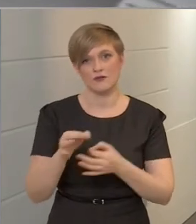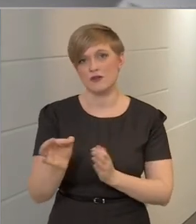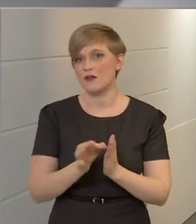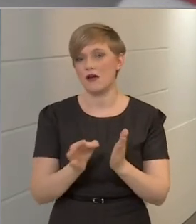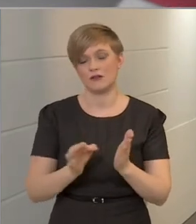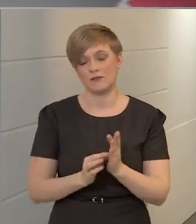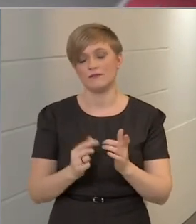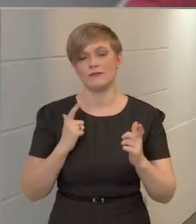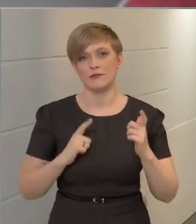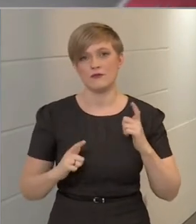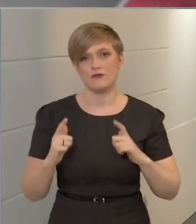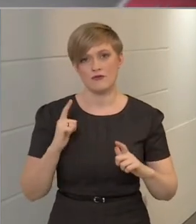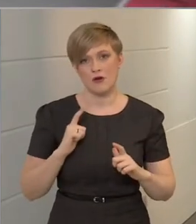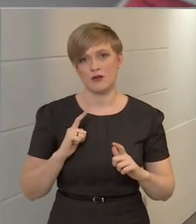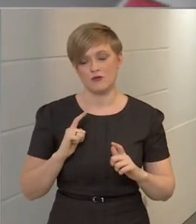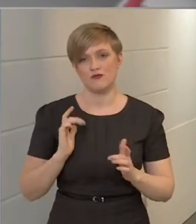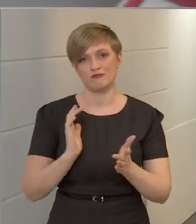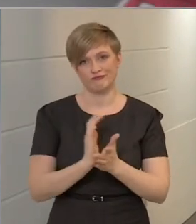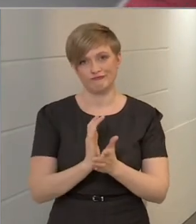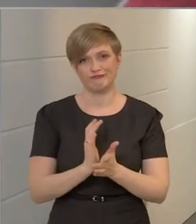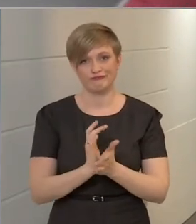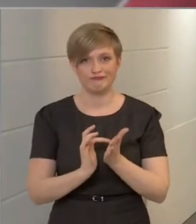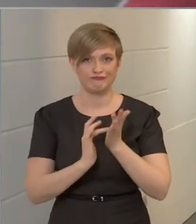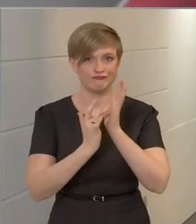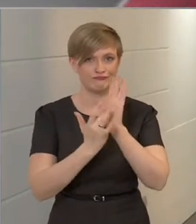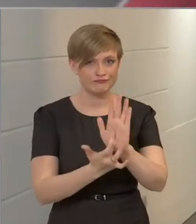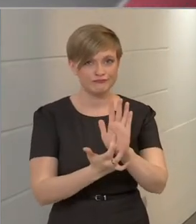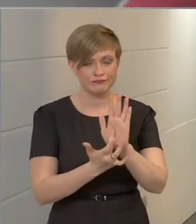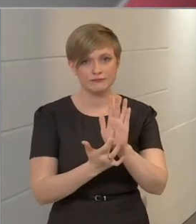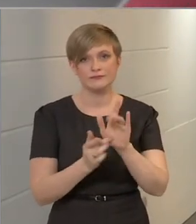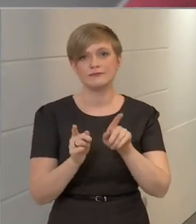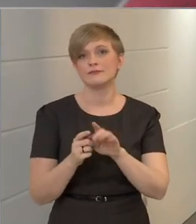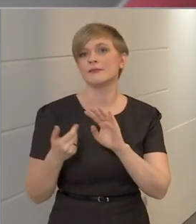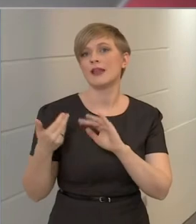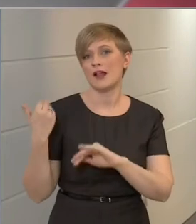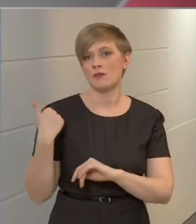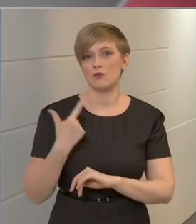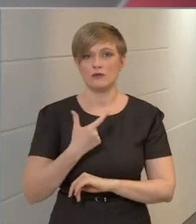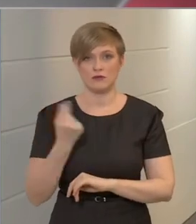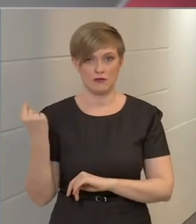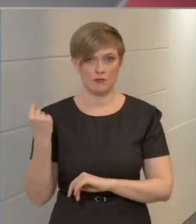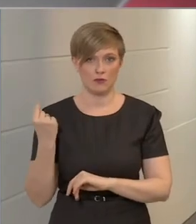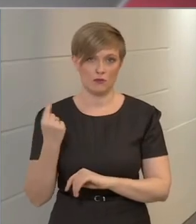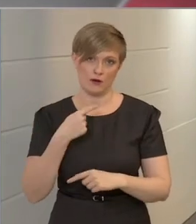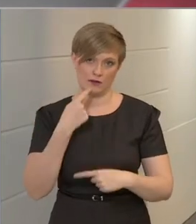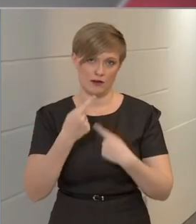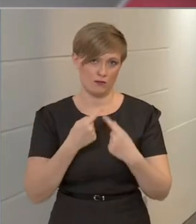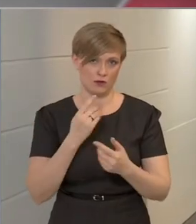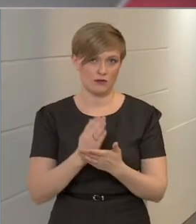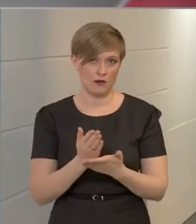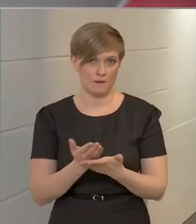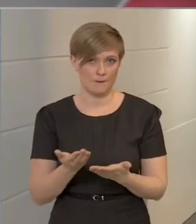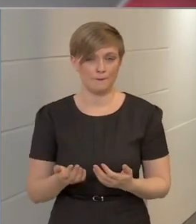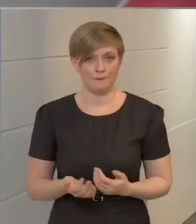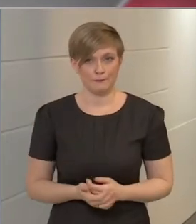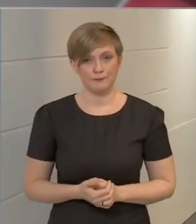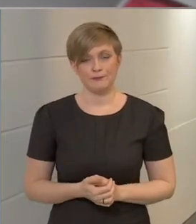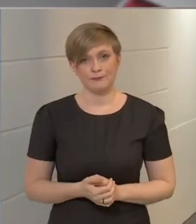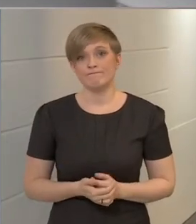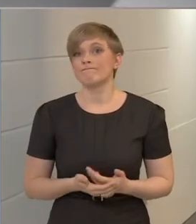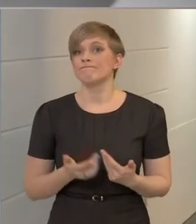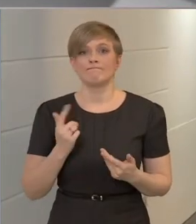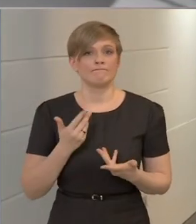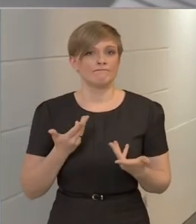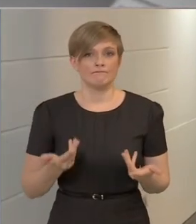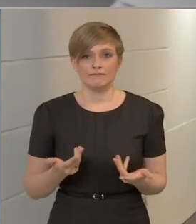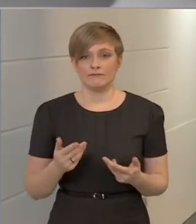arról tesznek tanúbizonyságot, amit az elmúlt napokban elmondtam önöknek. Azaz